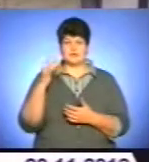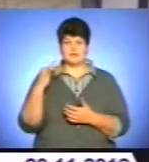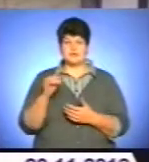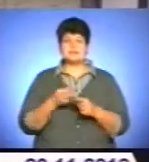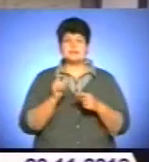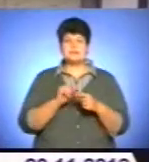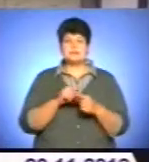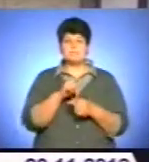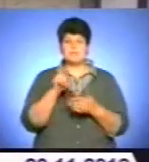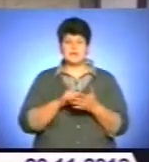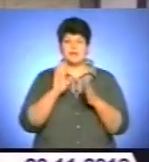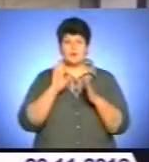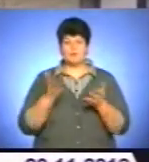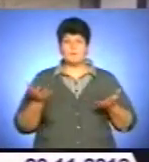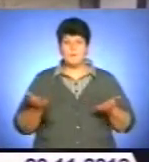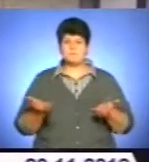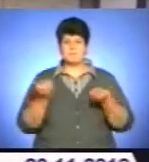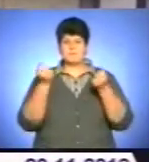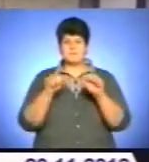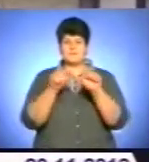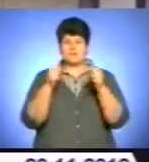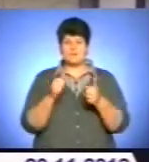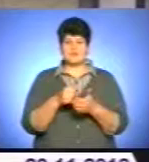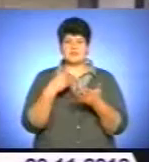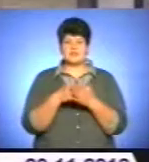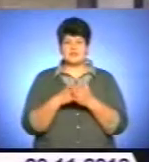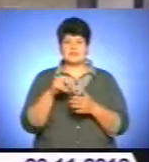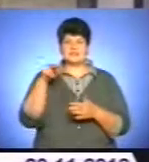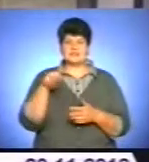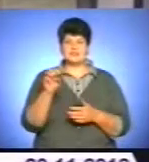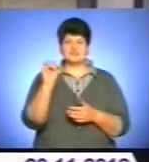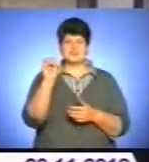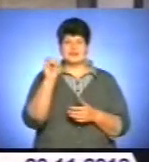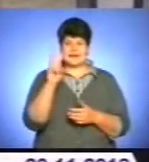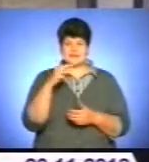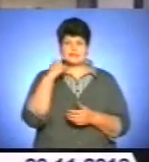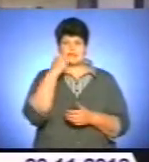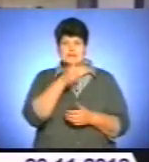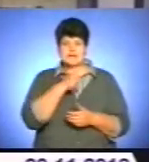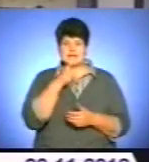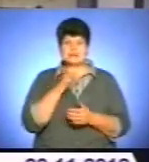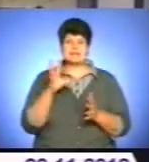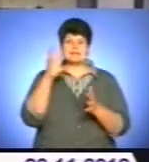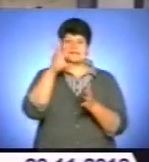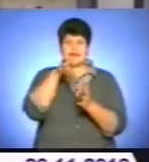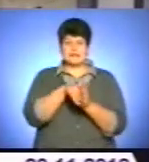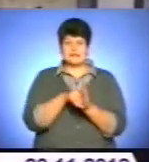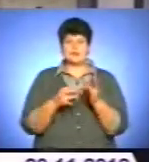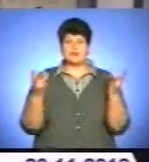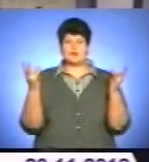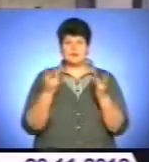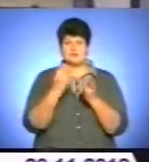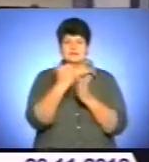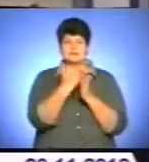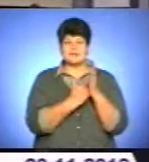будемо піднімати при формуванні бюджету на 2013 рік і закладати необхідні статті